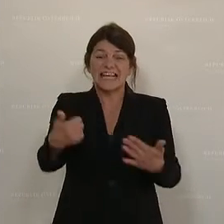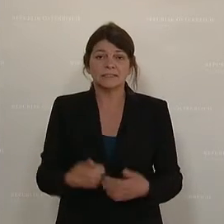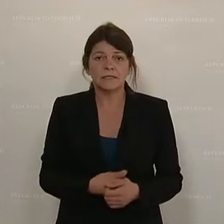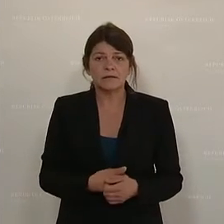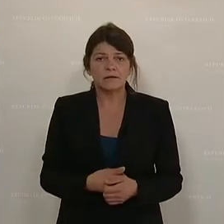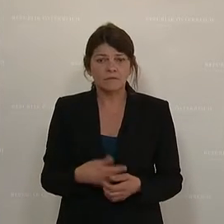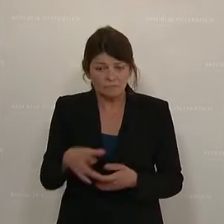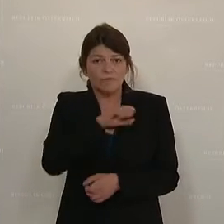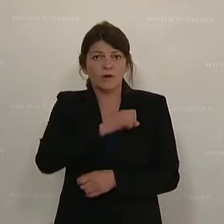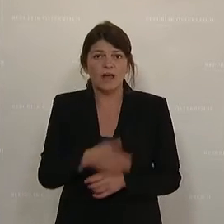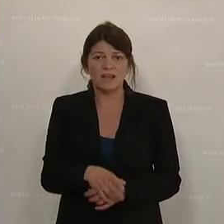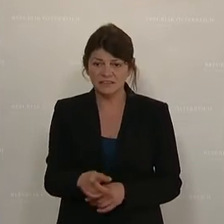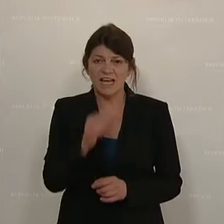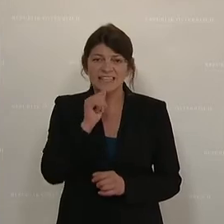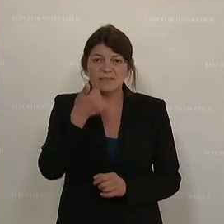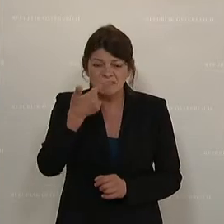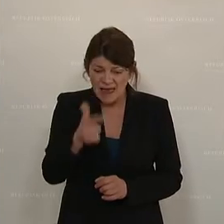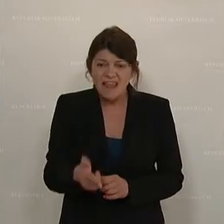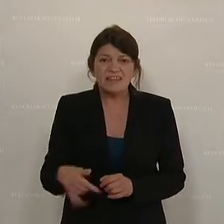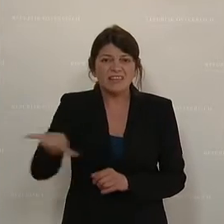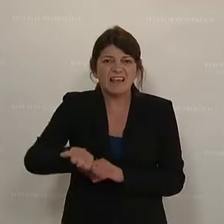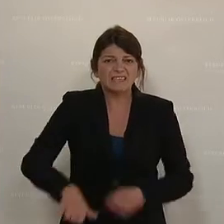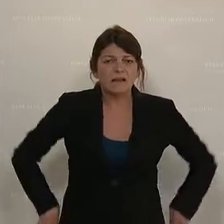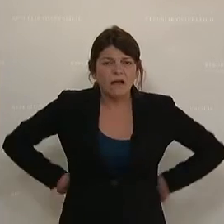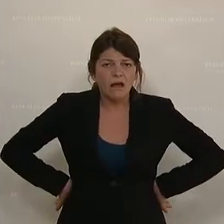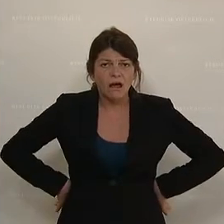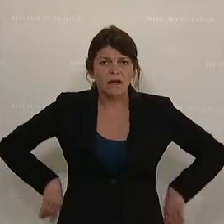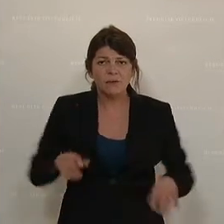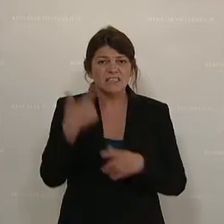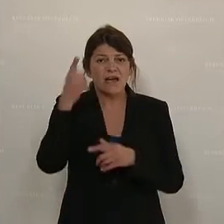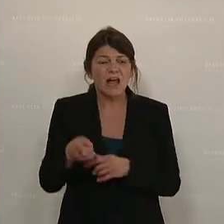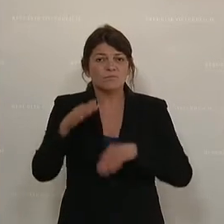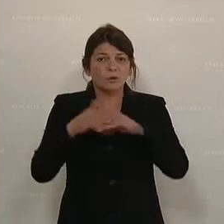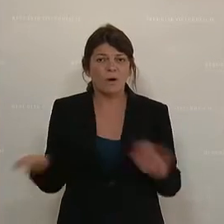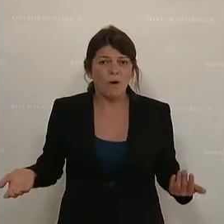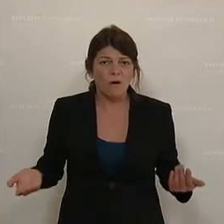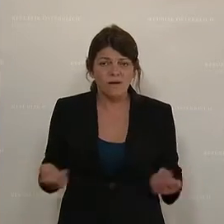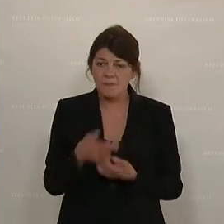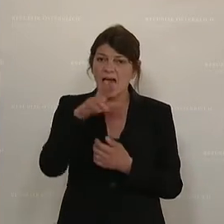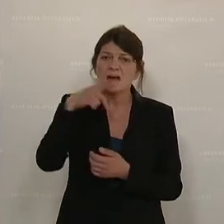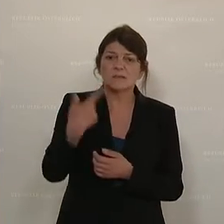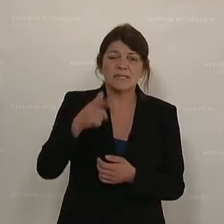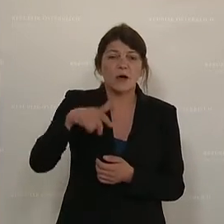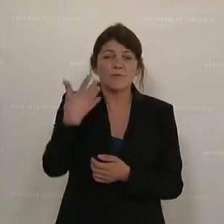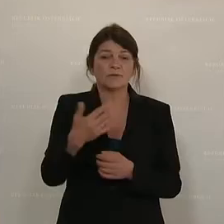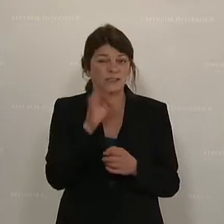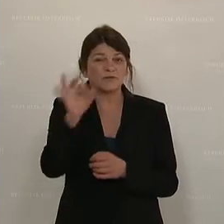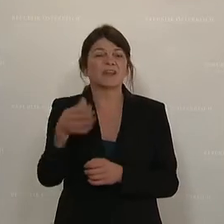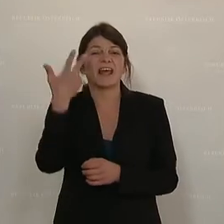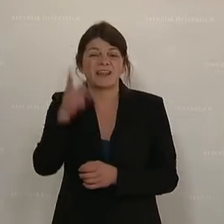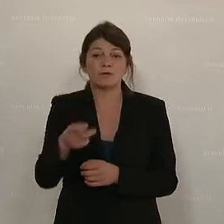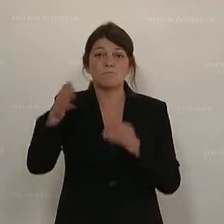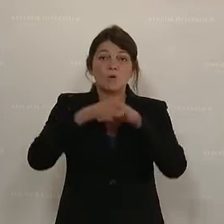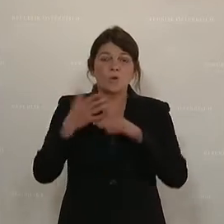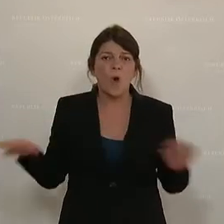Das ist nicht einmal 2 Liter Diesel. Ist es bei 2.000 Euro brutto. 23,50 Euro bei 3.000 Euro